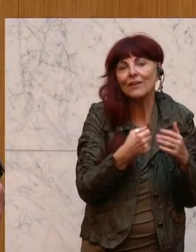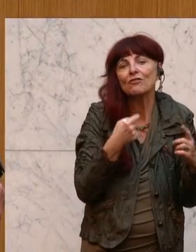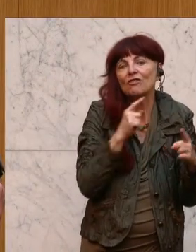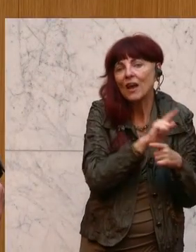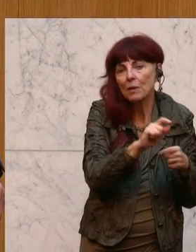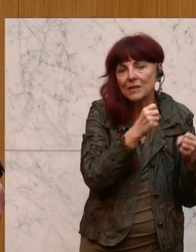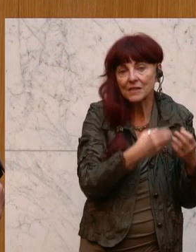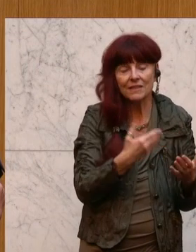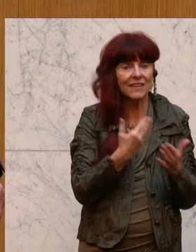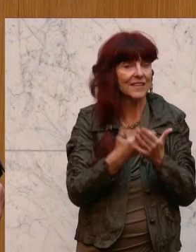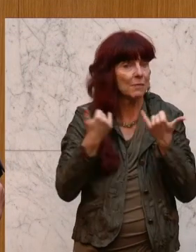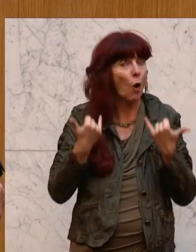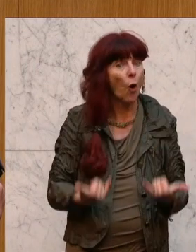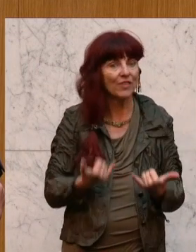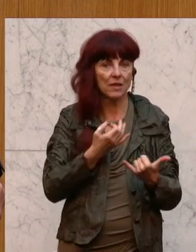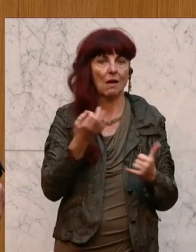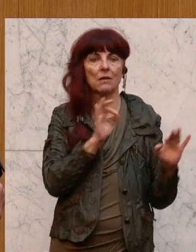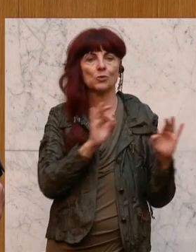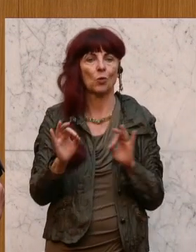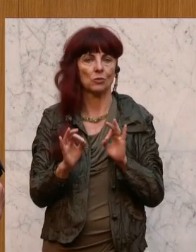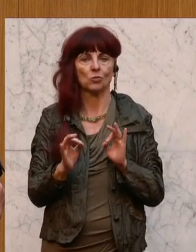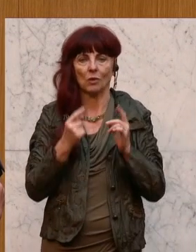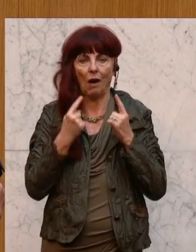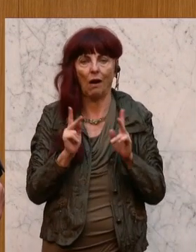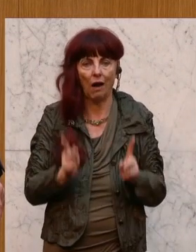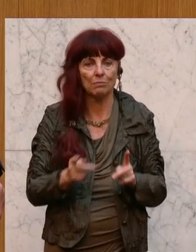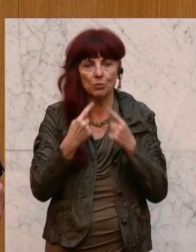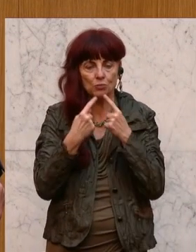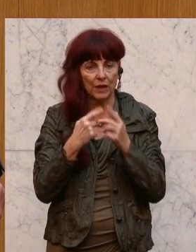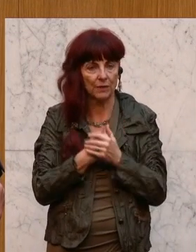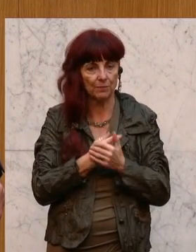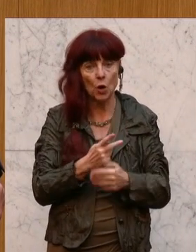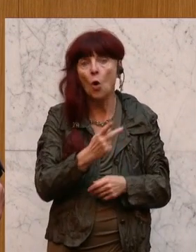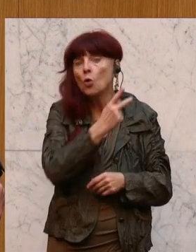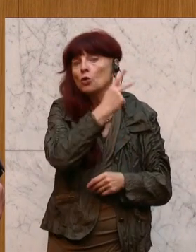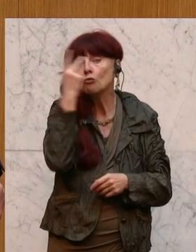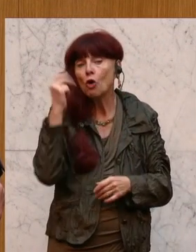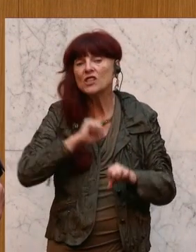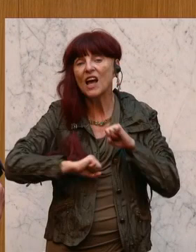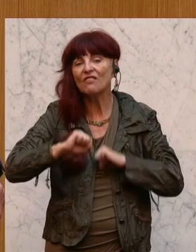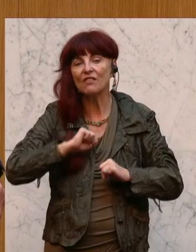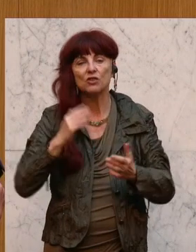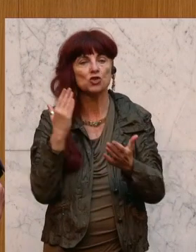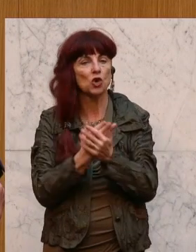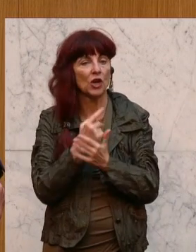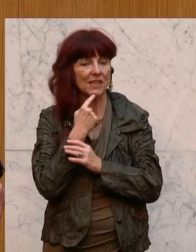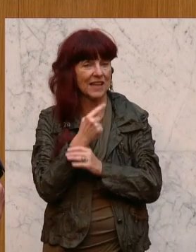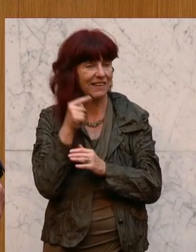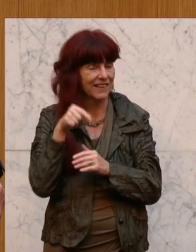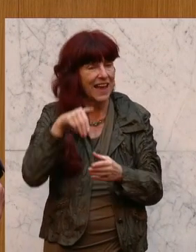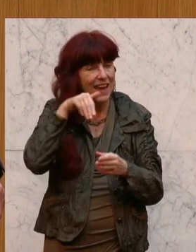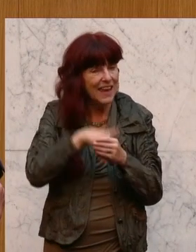wir diesen Punkt heute auf der Tagesordnung. Und wenn schon die Volksanwaltschaft sagt, dass der Inhalt dieses